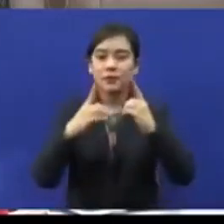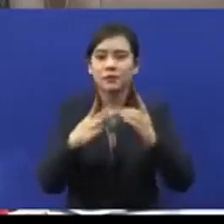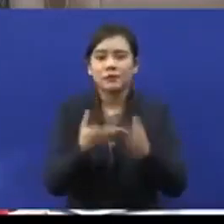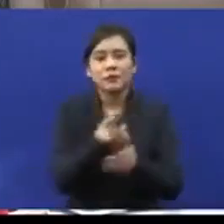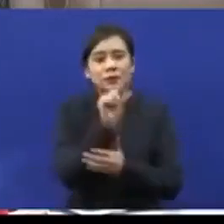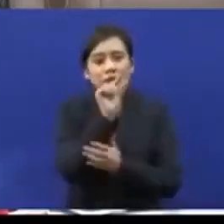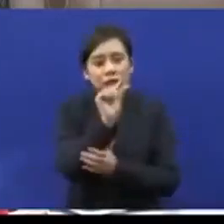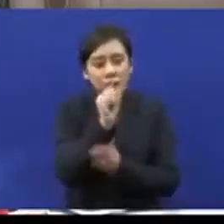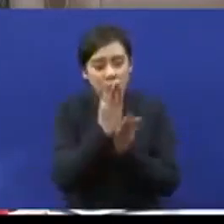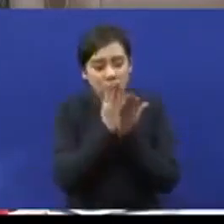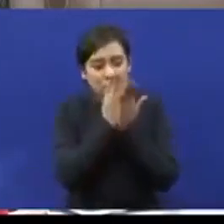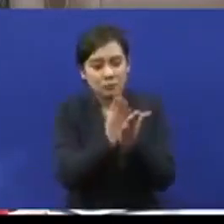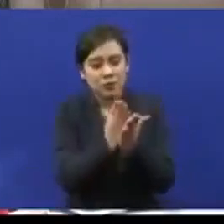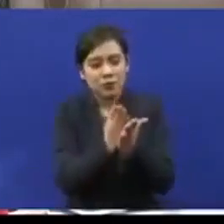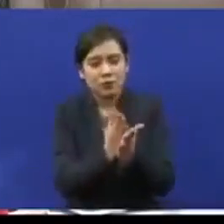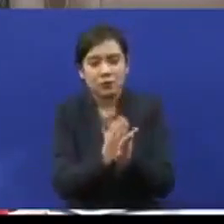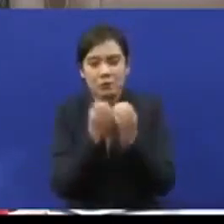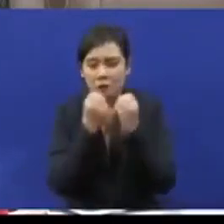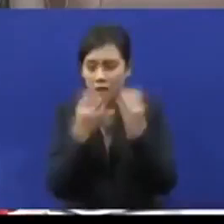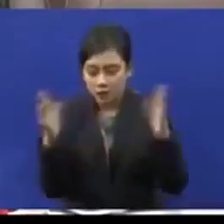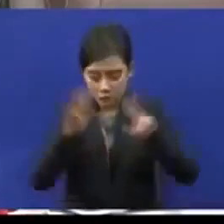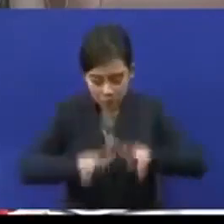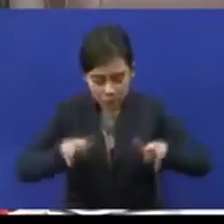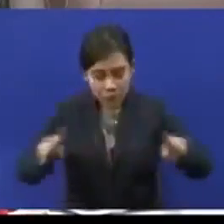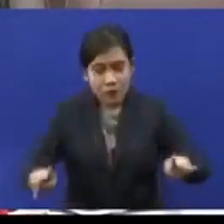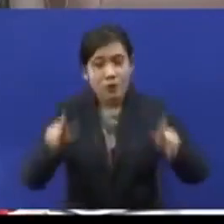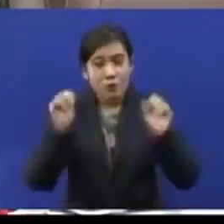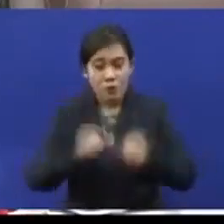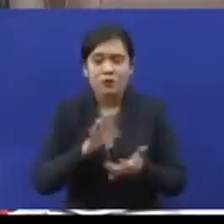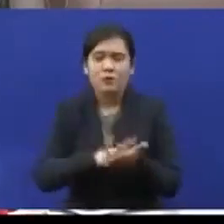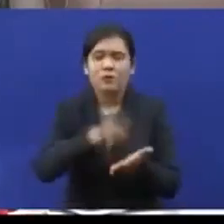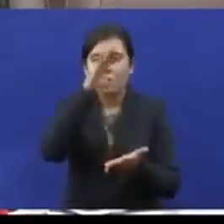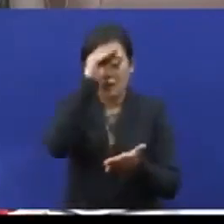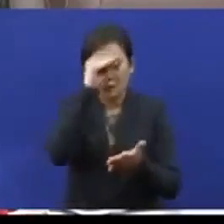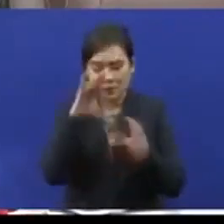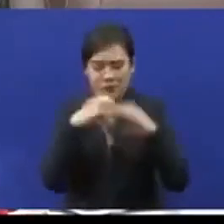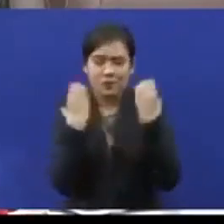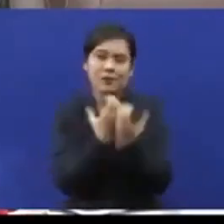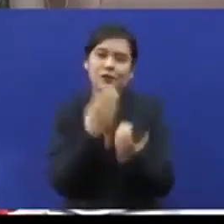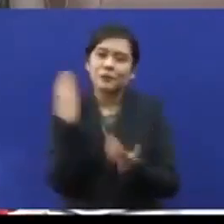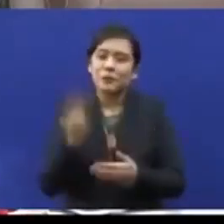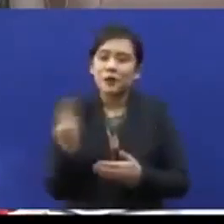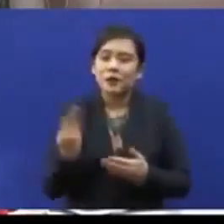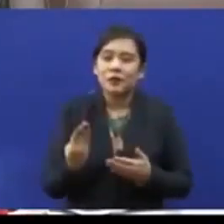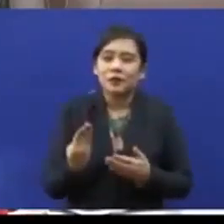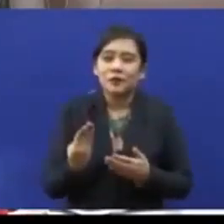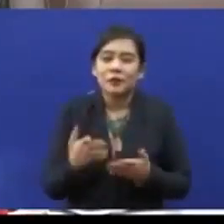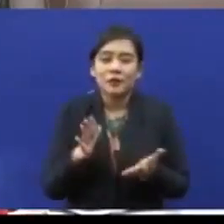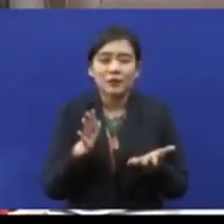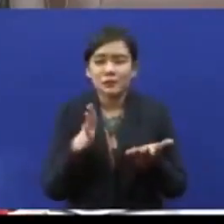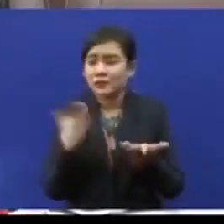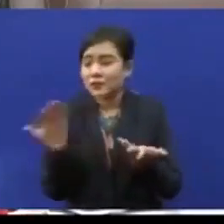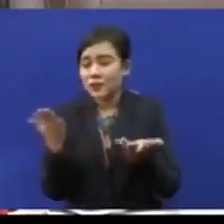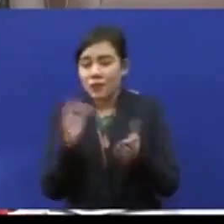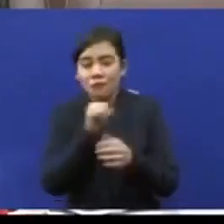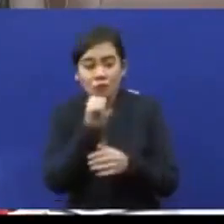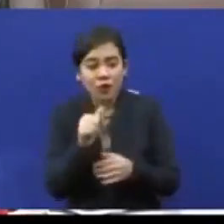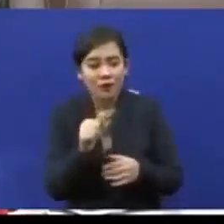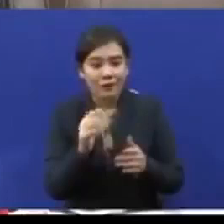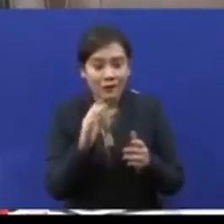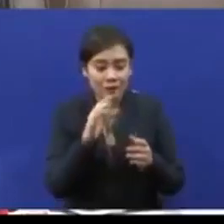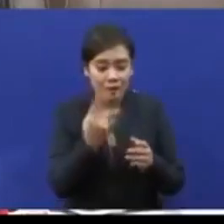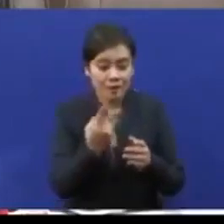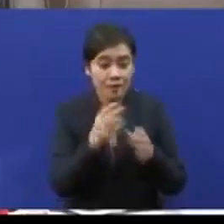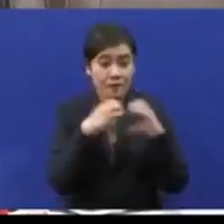sedikit bantuan kebanyakan kanak-kanak OKU boleh belajar di kelas biasa di sekolah arus berdana dan bukannya di kelas